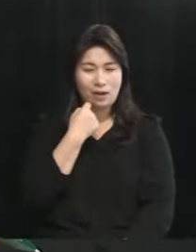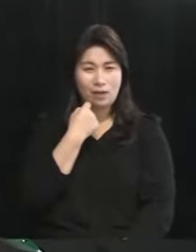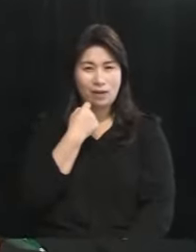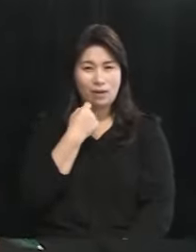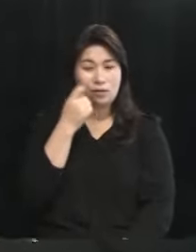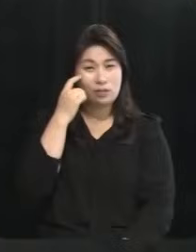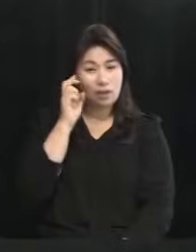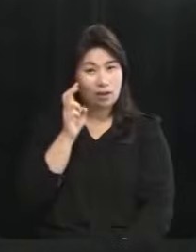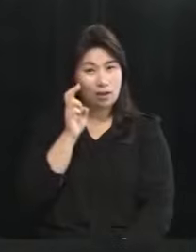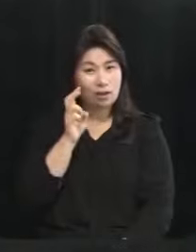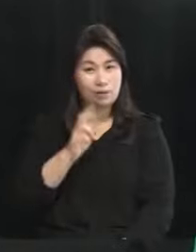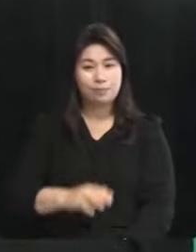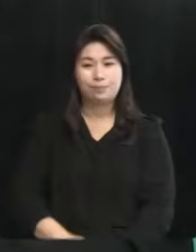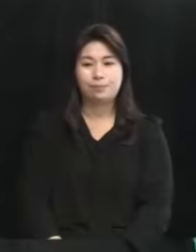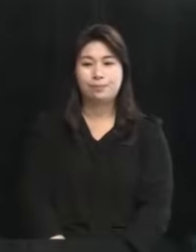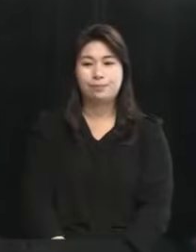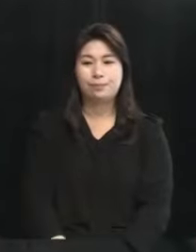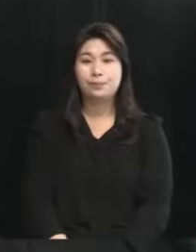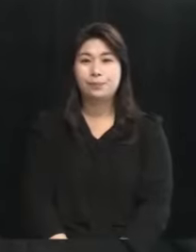계신가요